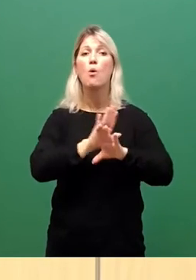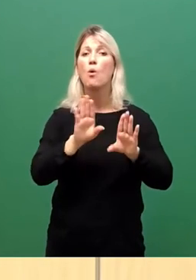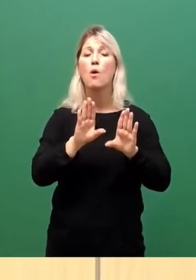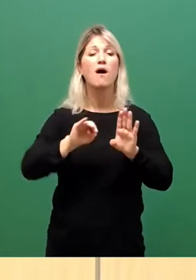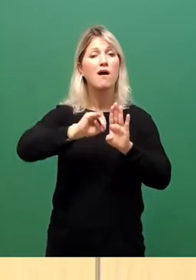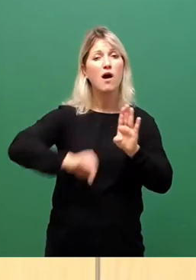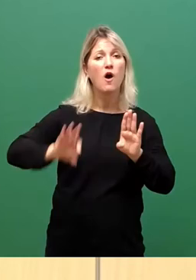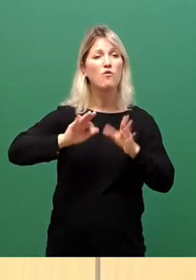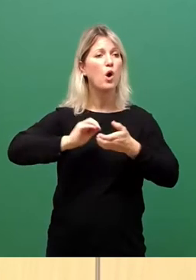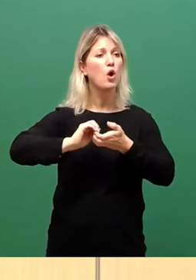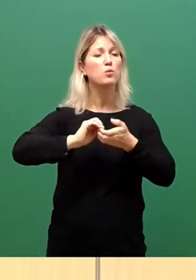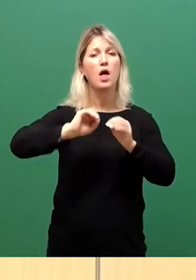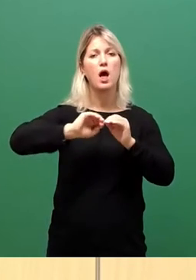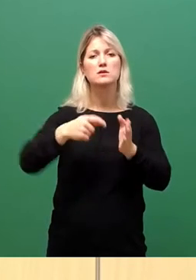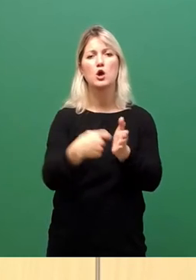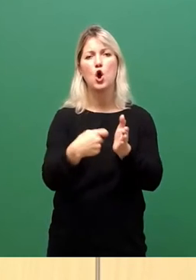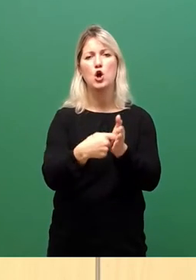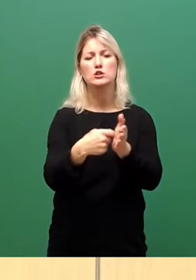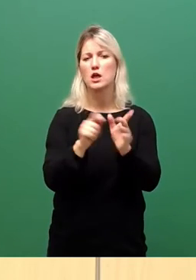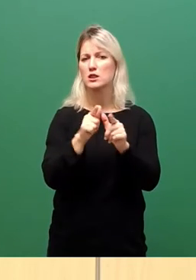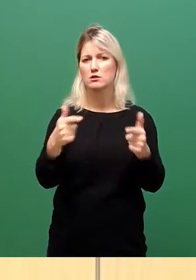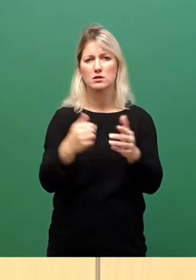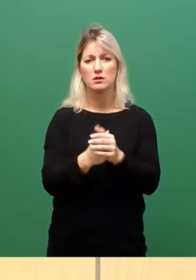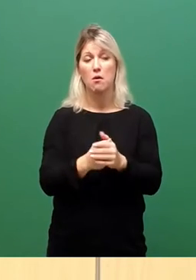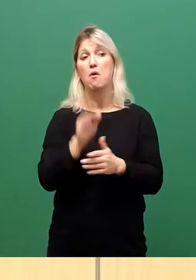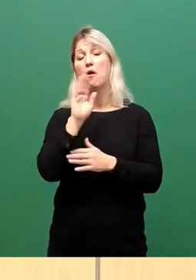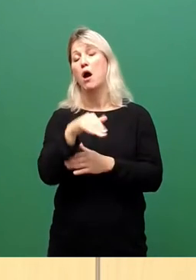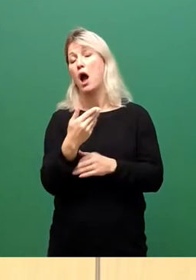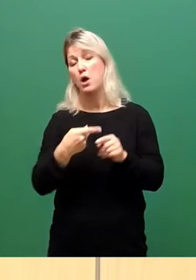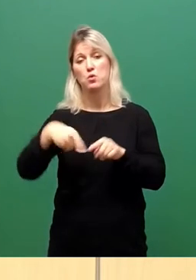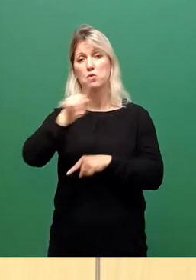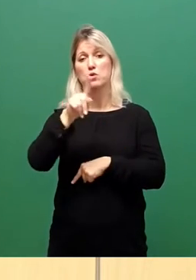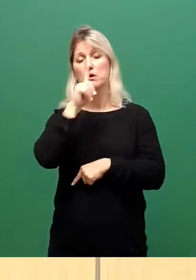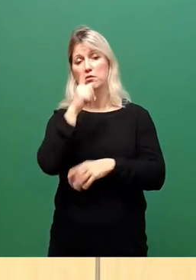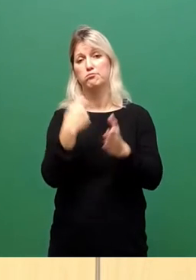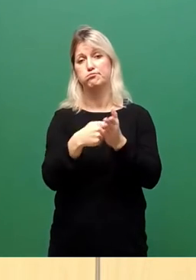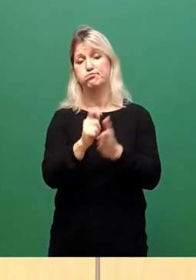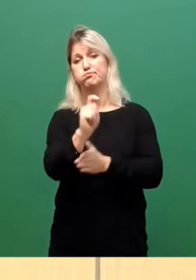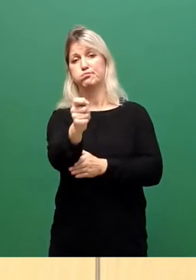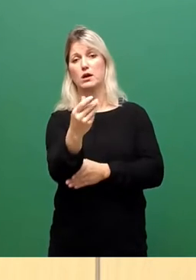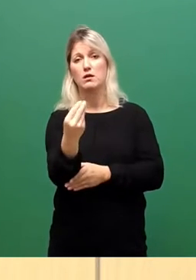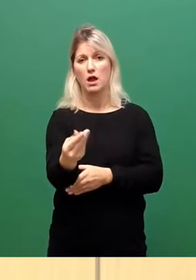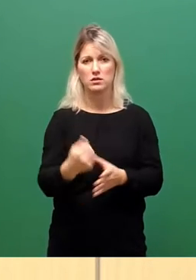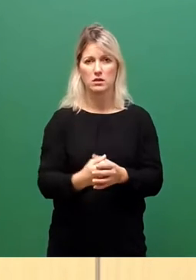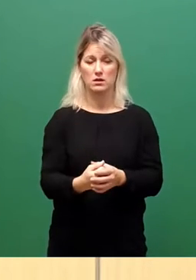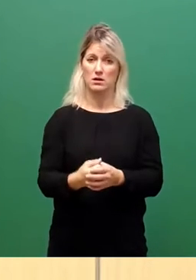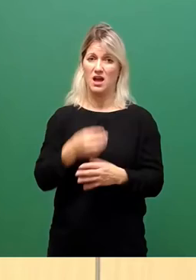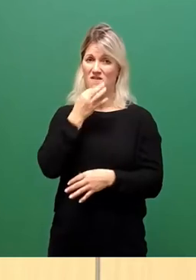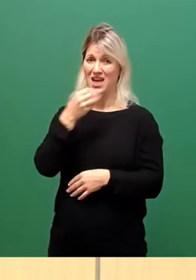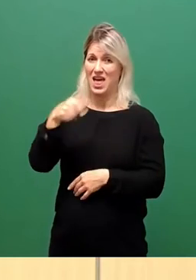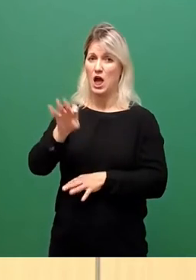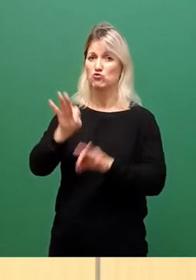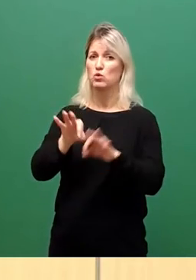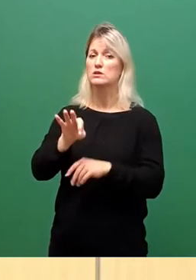und übertarifliche Vergütungen sind den Kommunen möglich. Herr Schulze, ich nuschle nie, man kann mich verstehen,